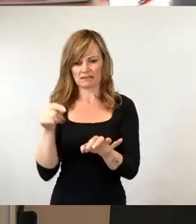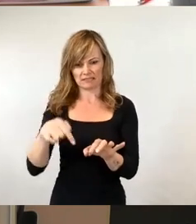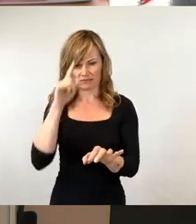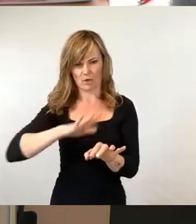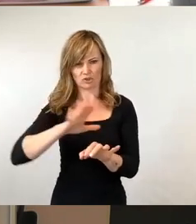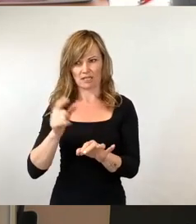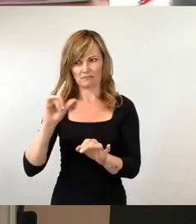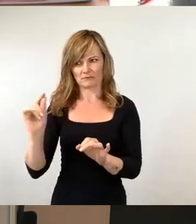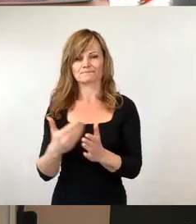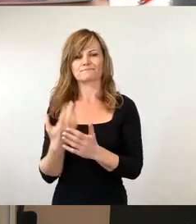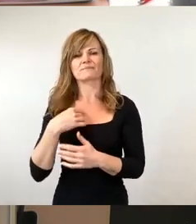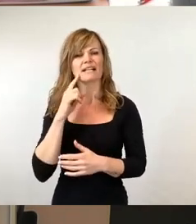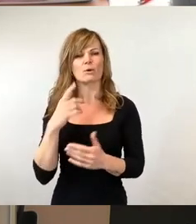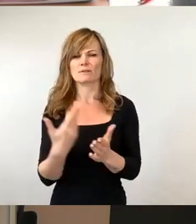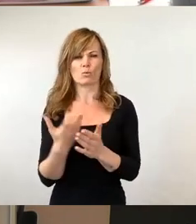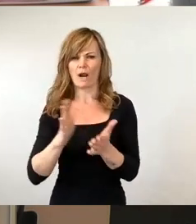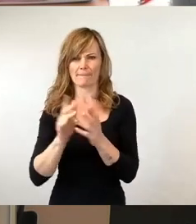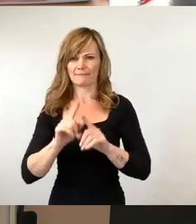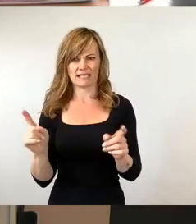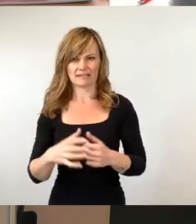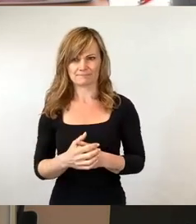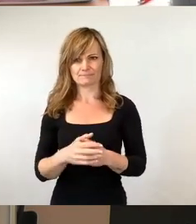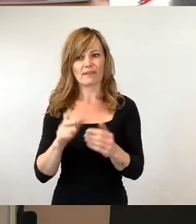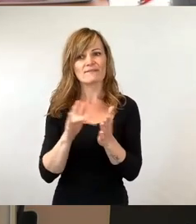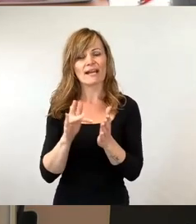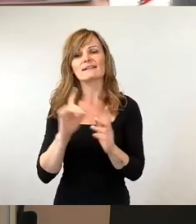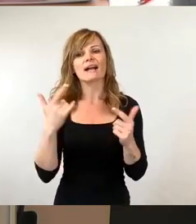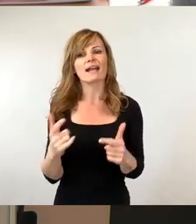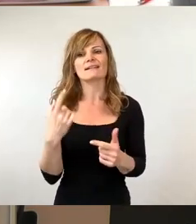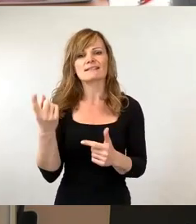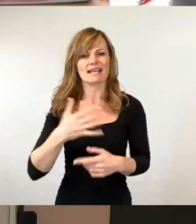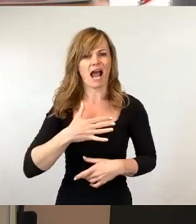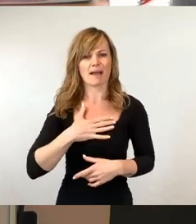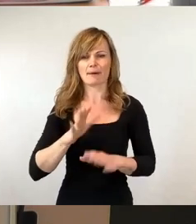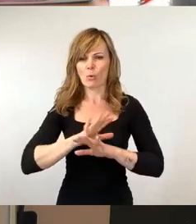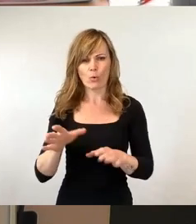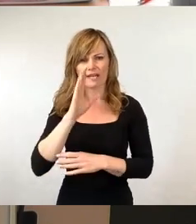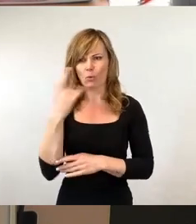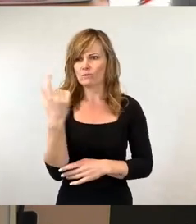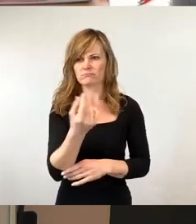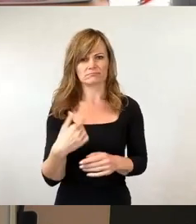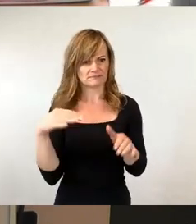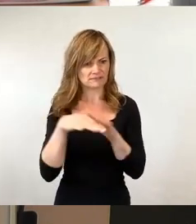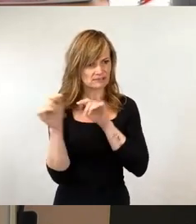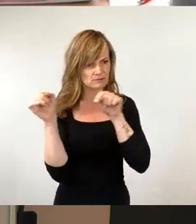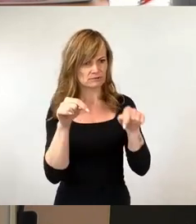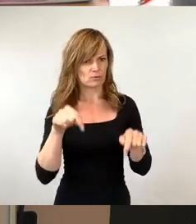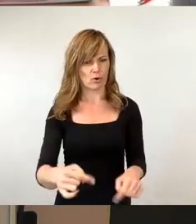wird nicht funktionieren, denn niemand verlässt seine Heimat ohne Not, auch nicht die Menschen, die hier in Dresden angekommen sind.